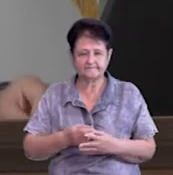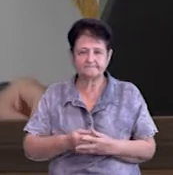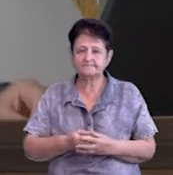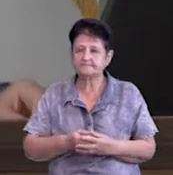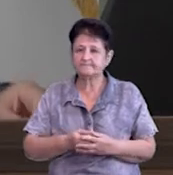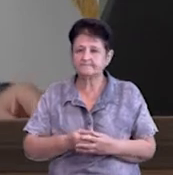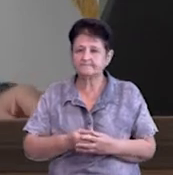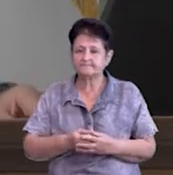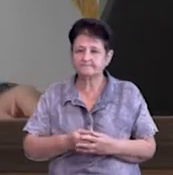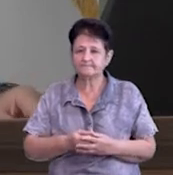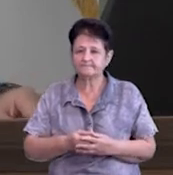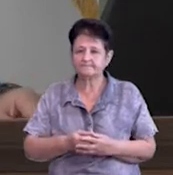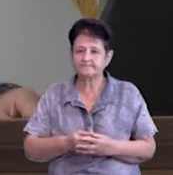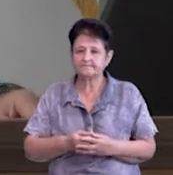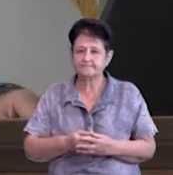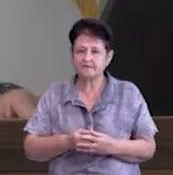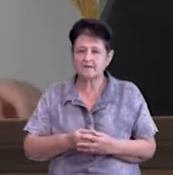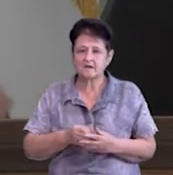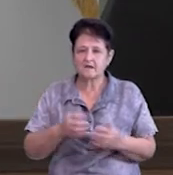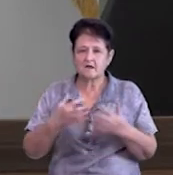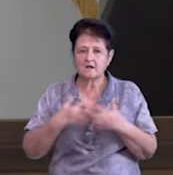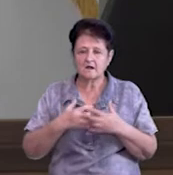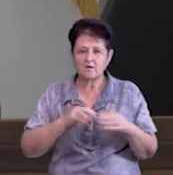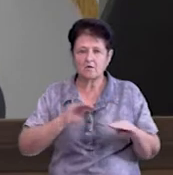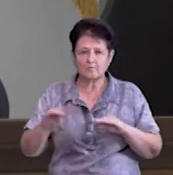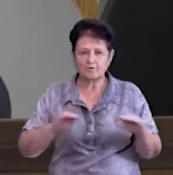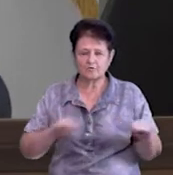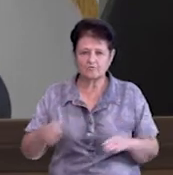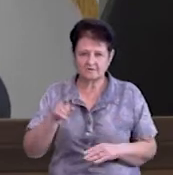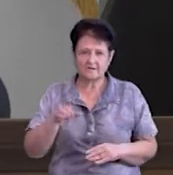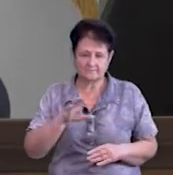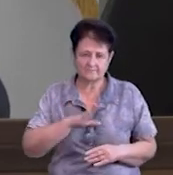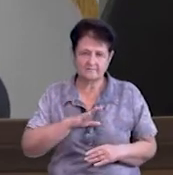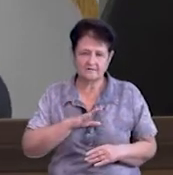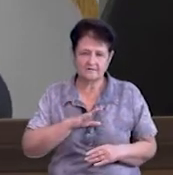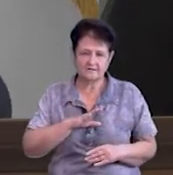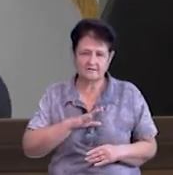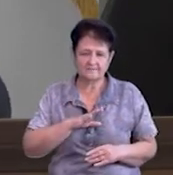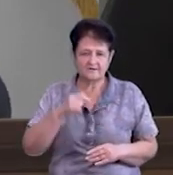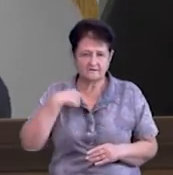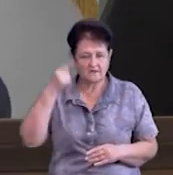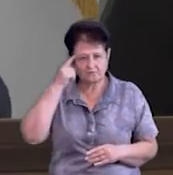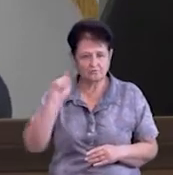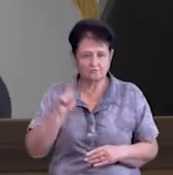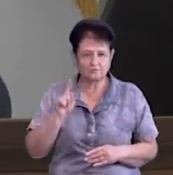Які ще там устаткування, там йшла порізка металу. Я думаю, що це,